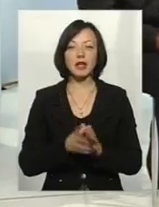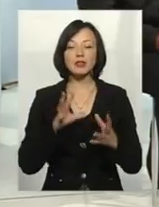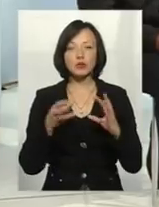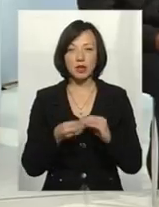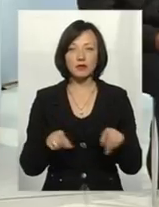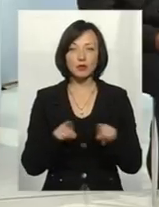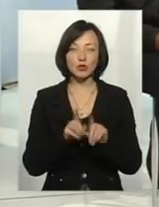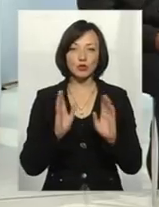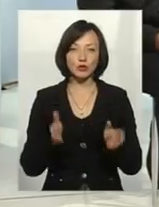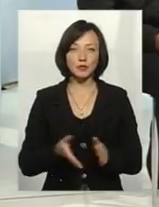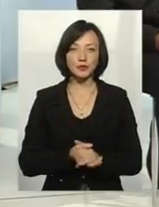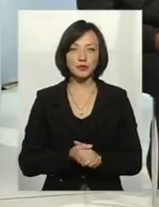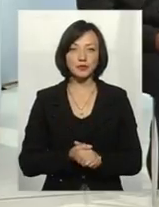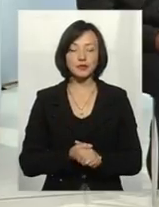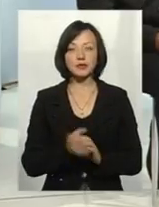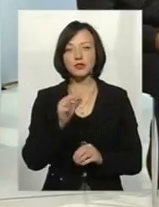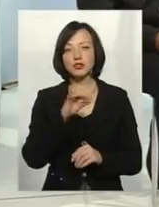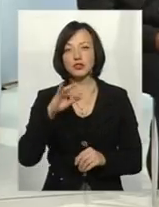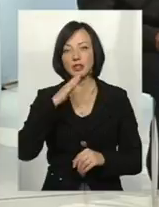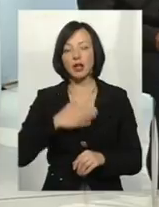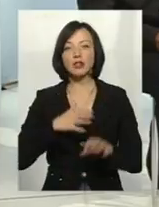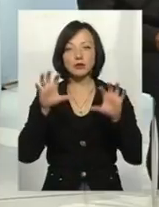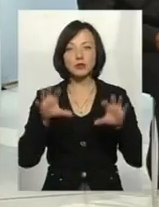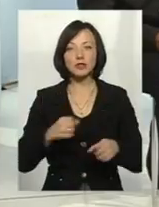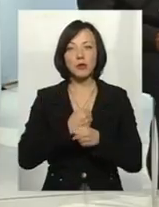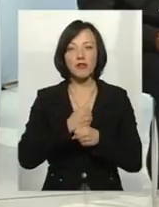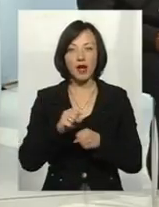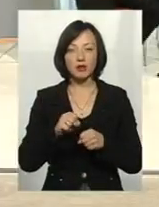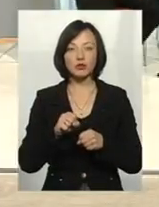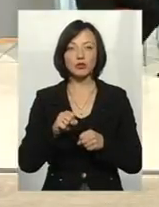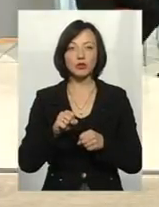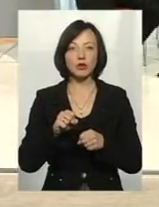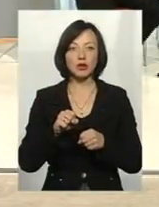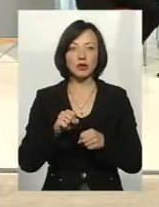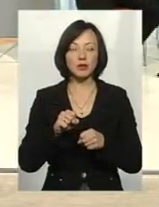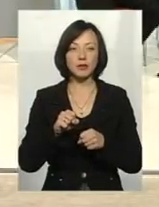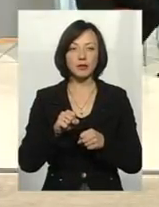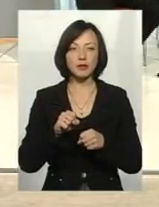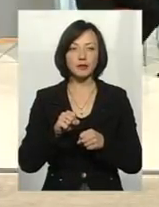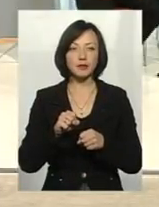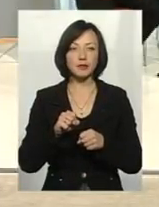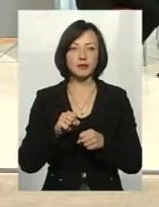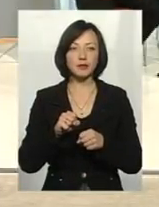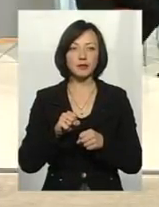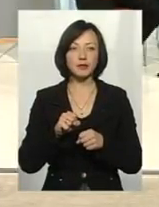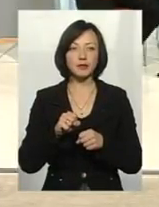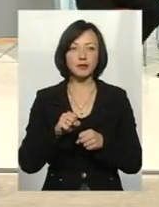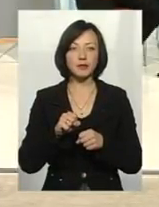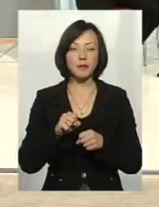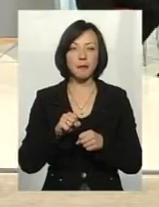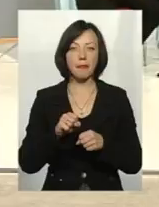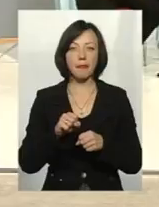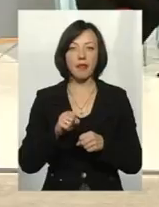все одно будуть. чи наше законодавство зобов'язує відновити до того, не можна сказати,